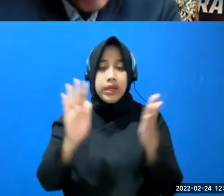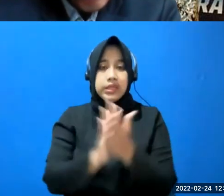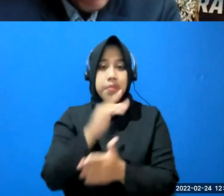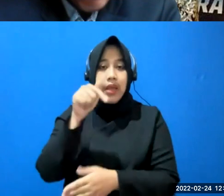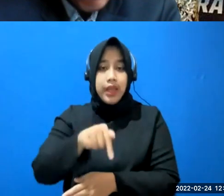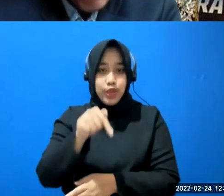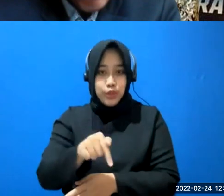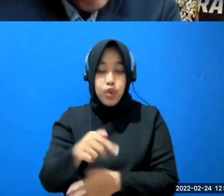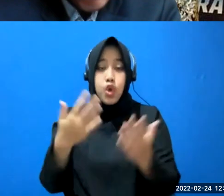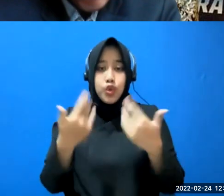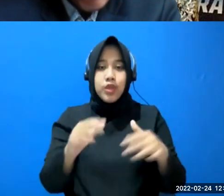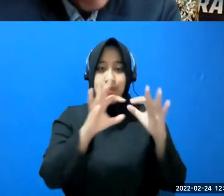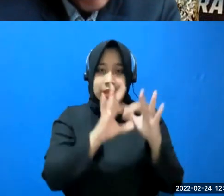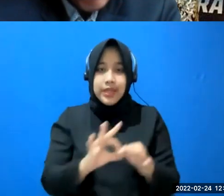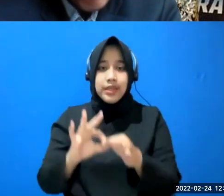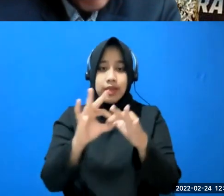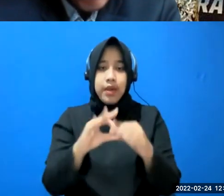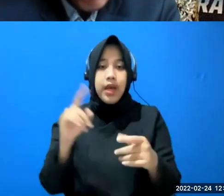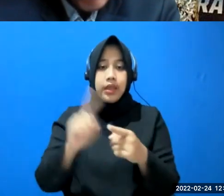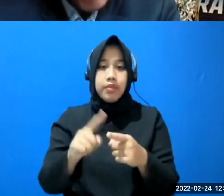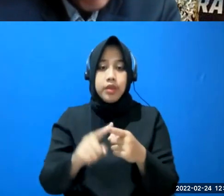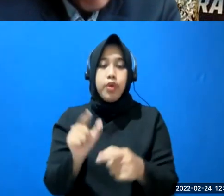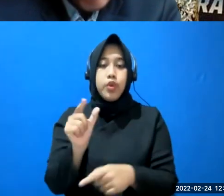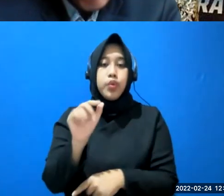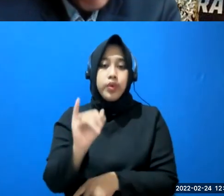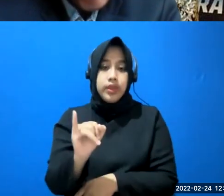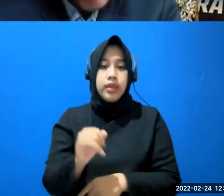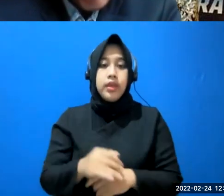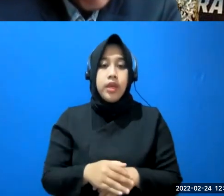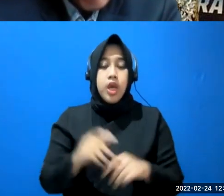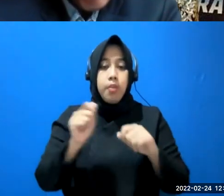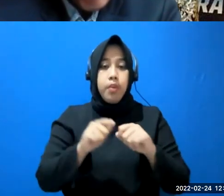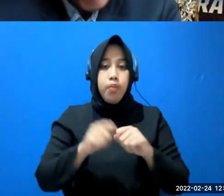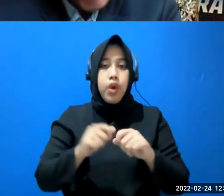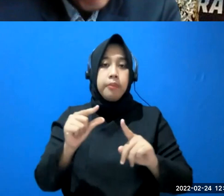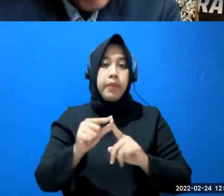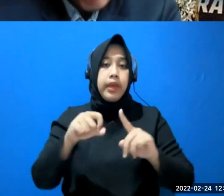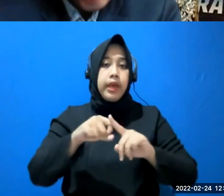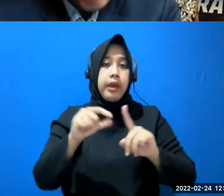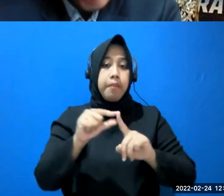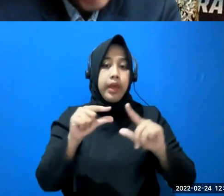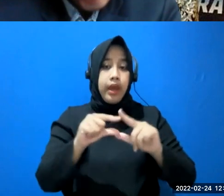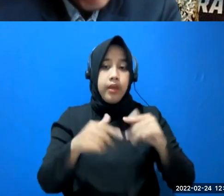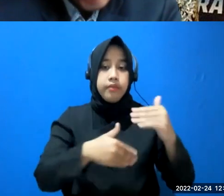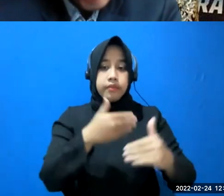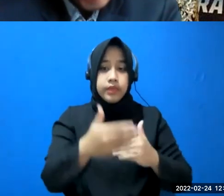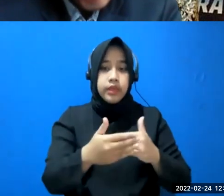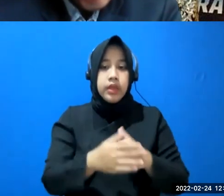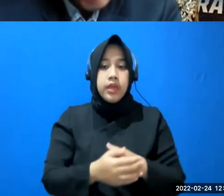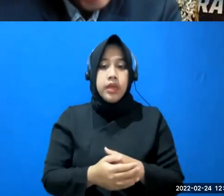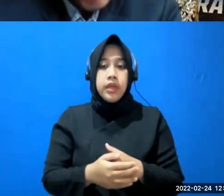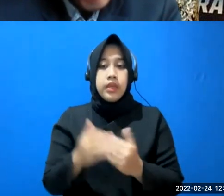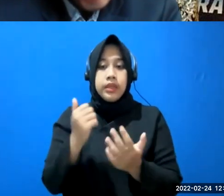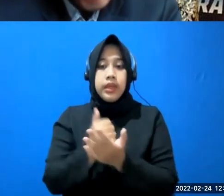bekerjasama juga dengan teman-teman di UI ya untuk bikin PKPA-nya berikut juga magangnya